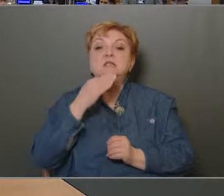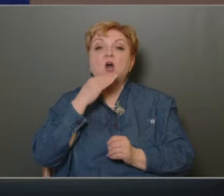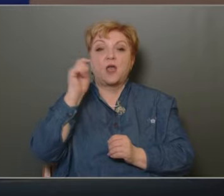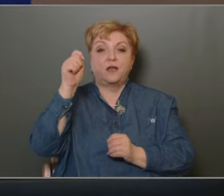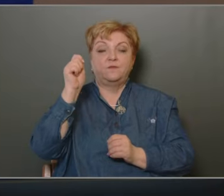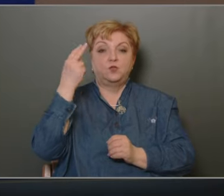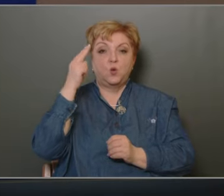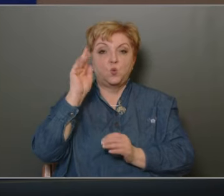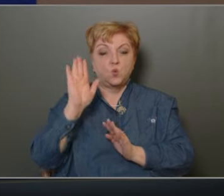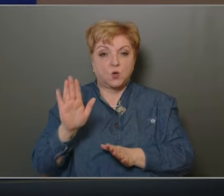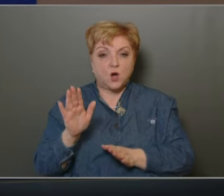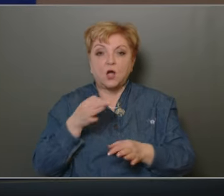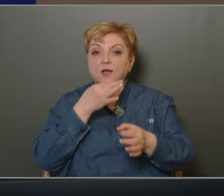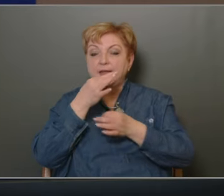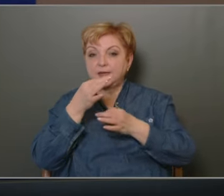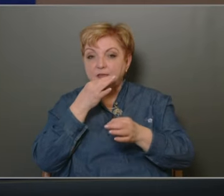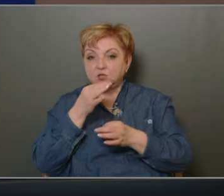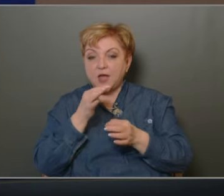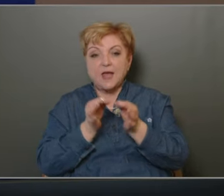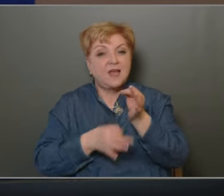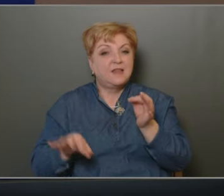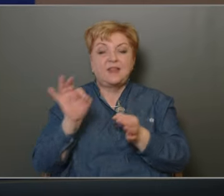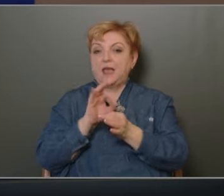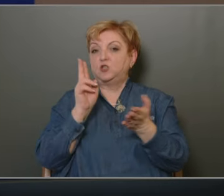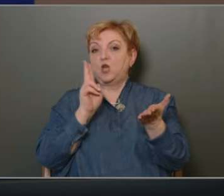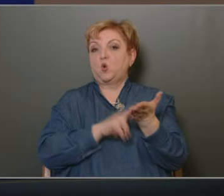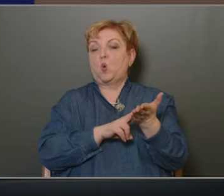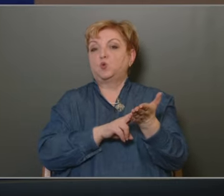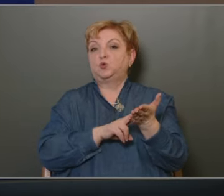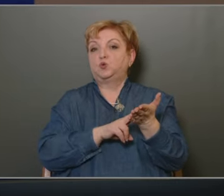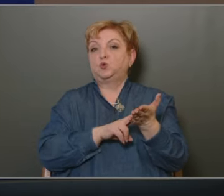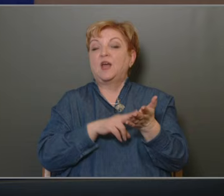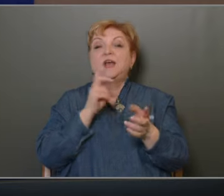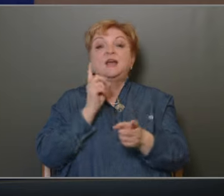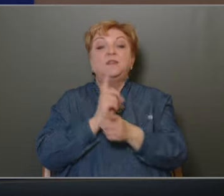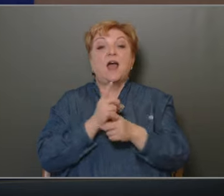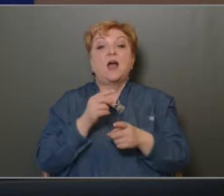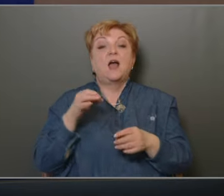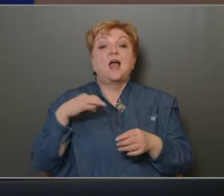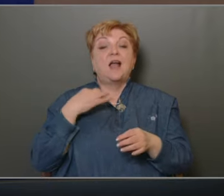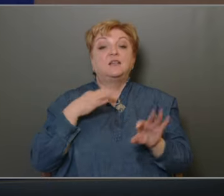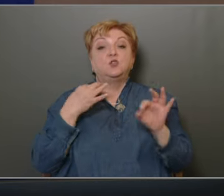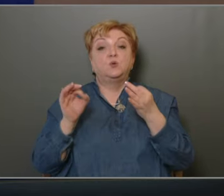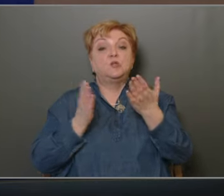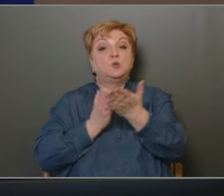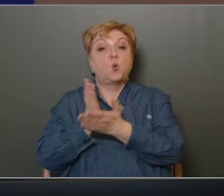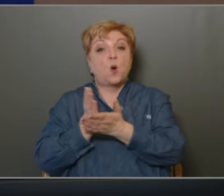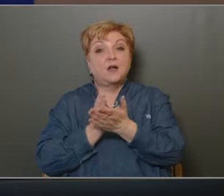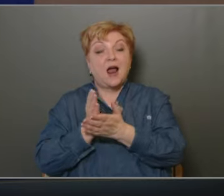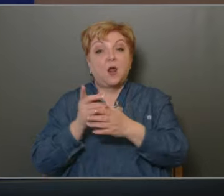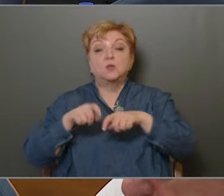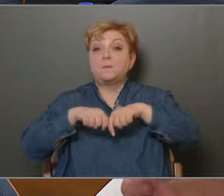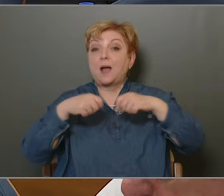képviselő úrnak a kérdés az teljesen jogos, de az egészségügyi szolgálat